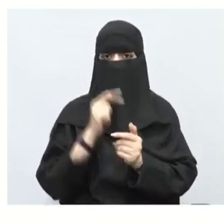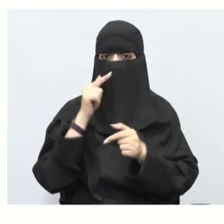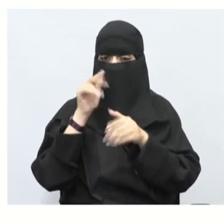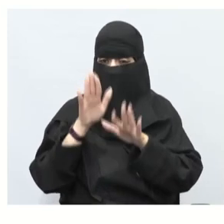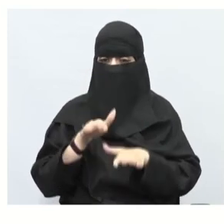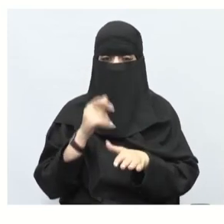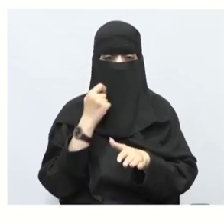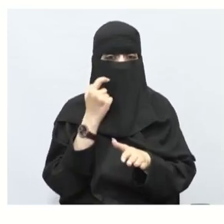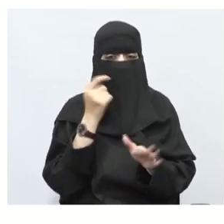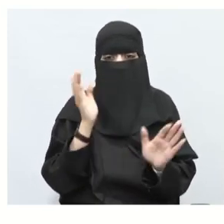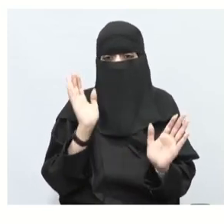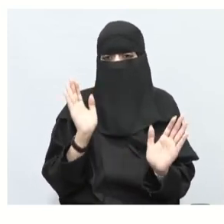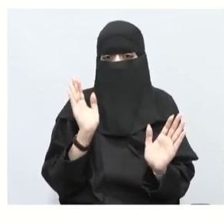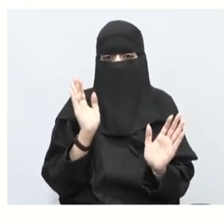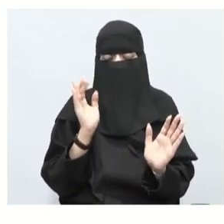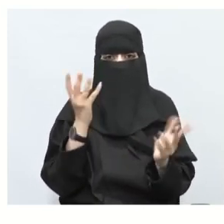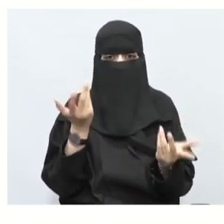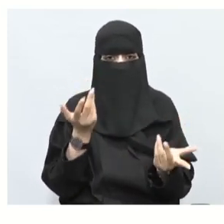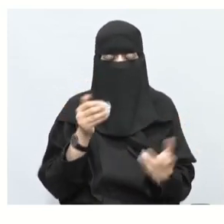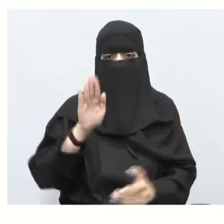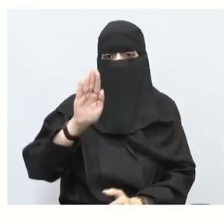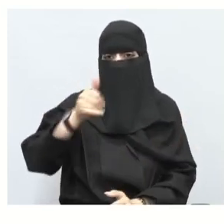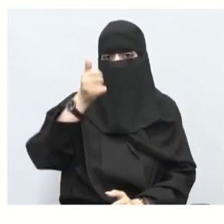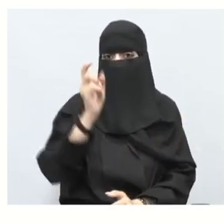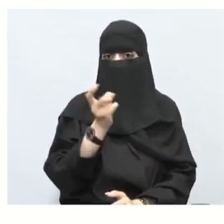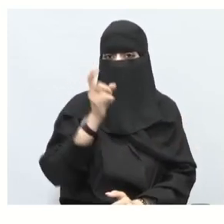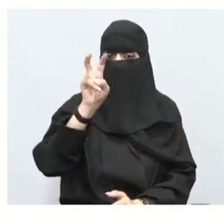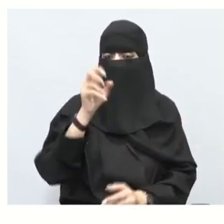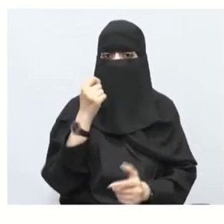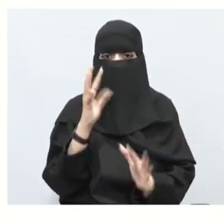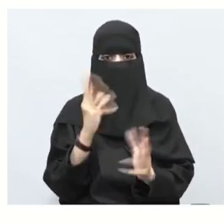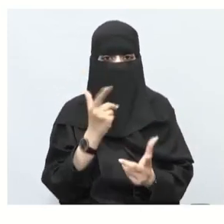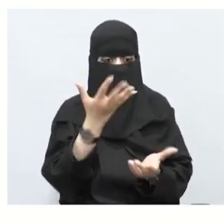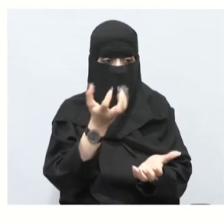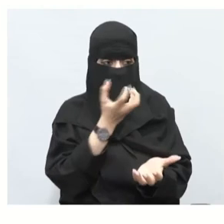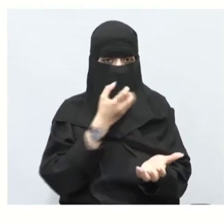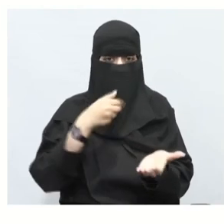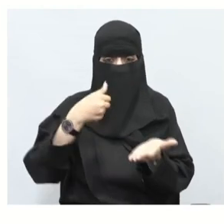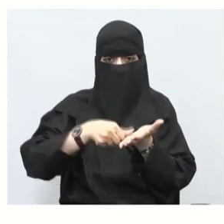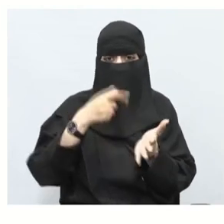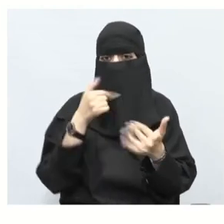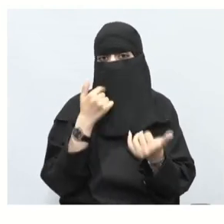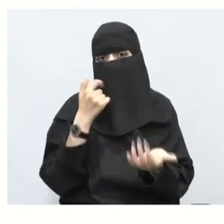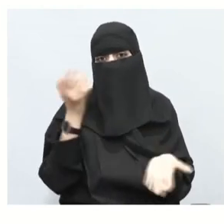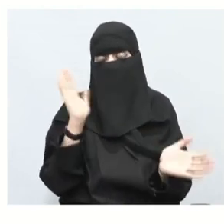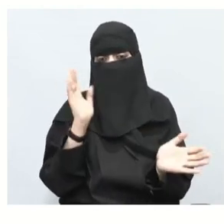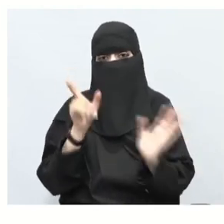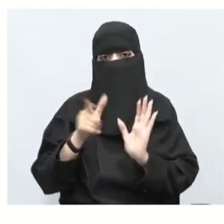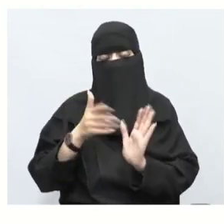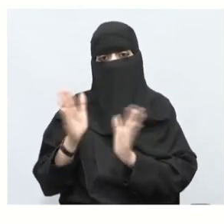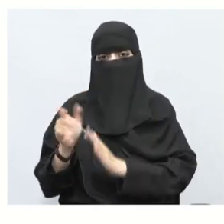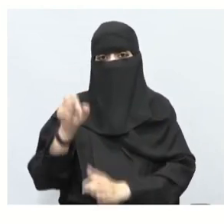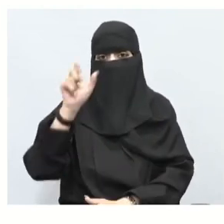شيء مجهول في المسألة اللي هو ماذا؟ سارة لكن لبنى